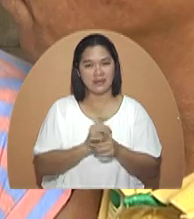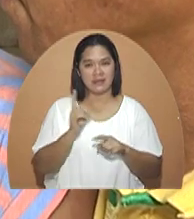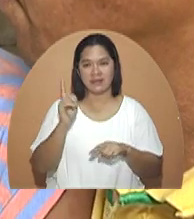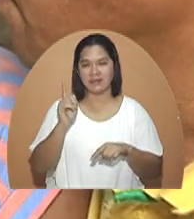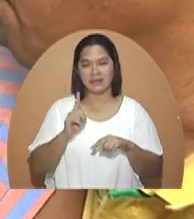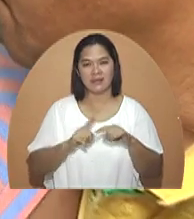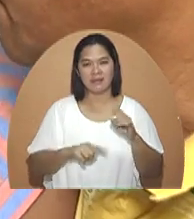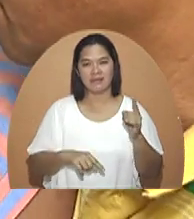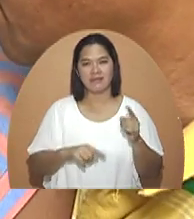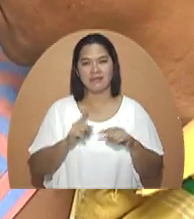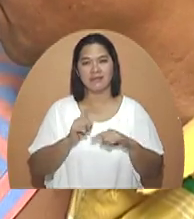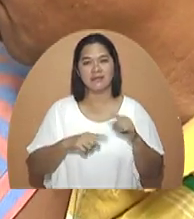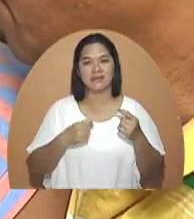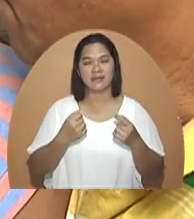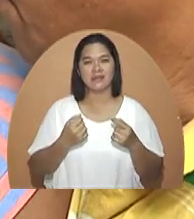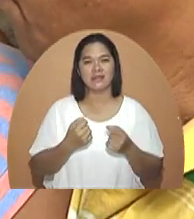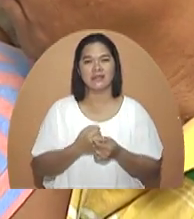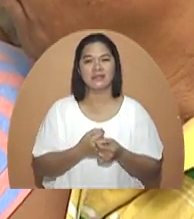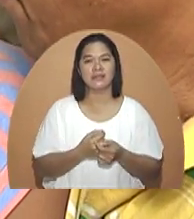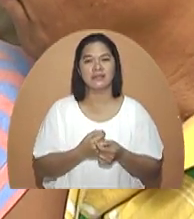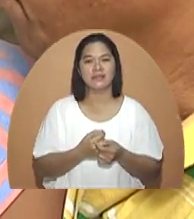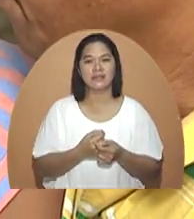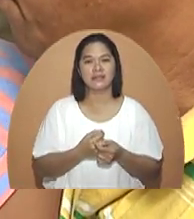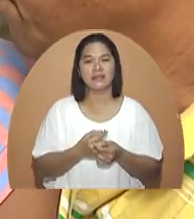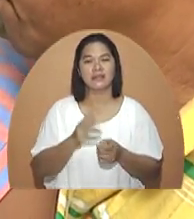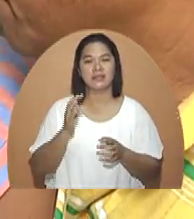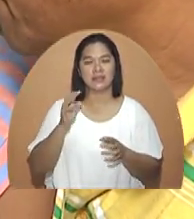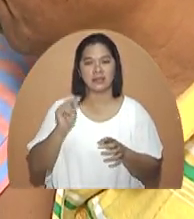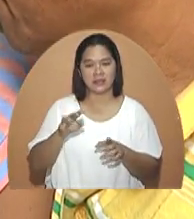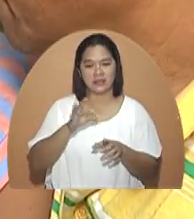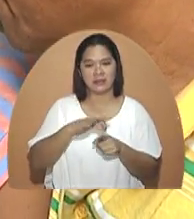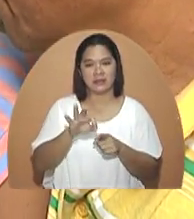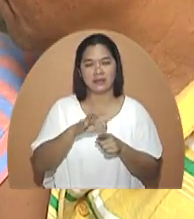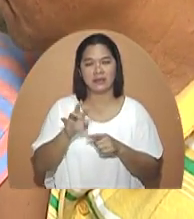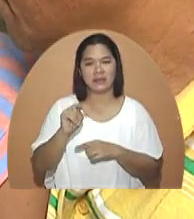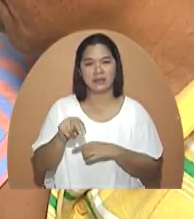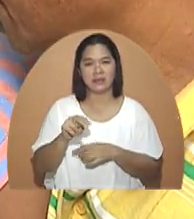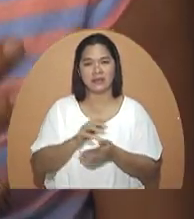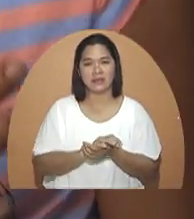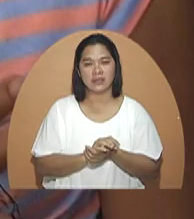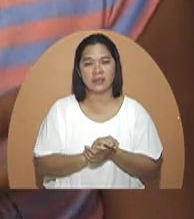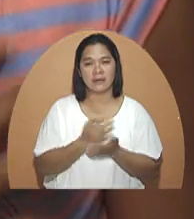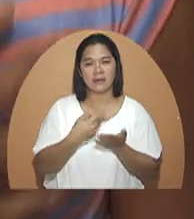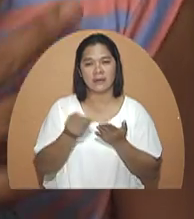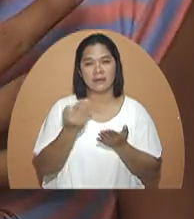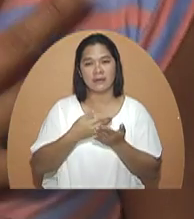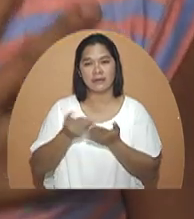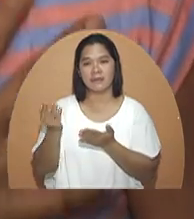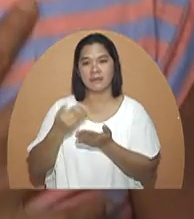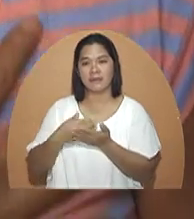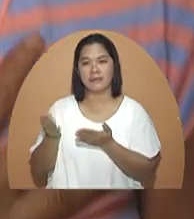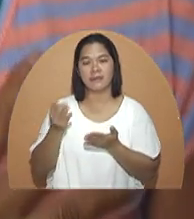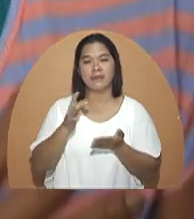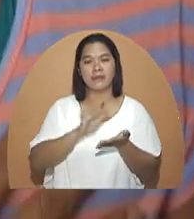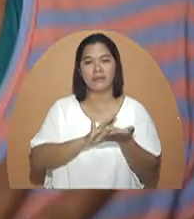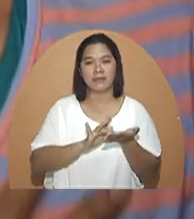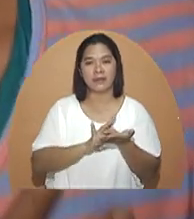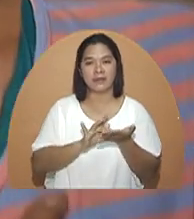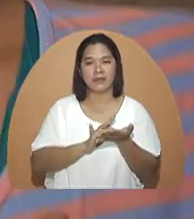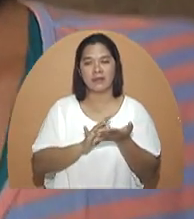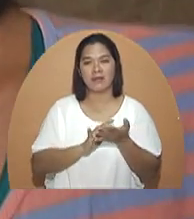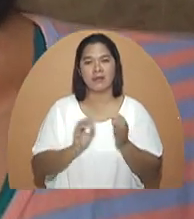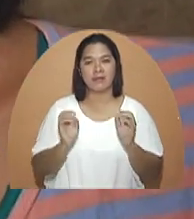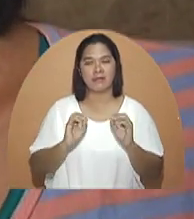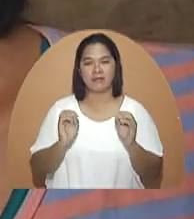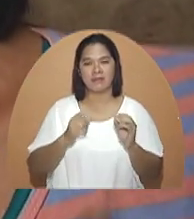hindi ko na po kaya, ma'am. Kailangan po ang down payment at sa kayong kailangan po na pambili ng mga gamot, ma'am,